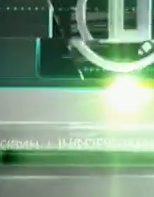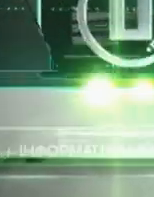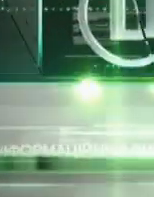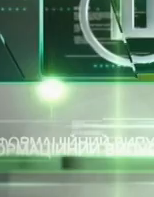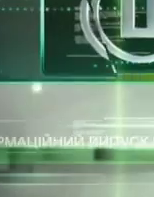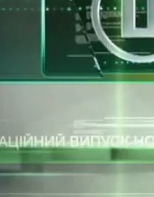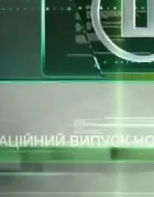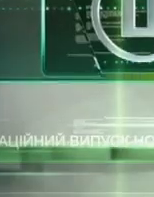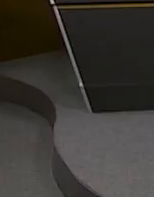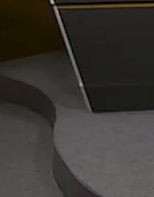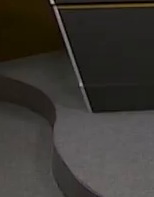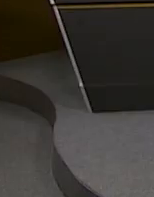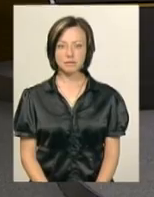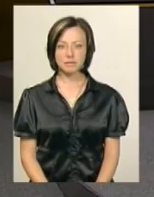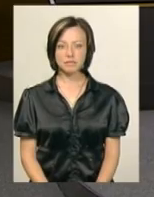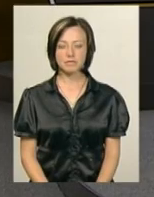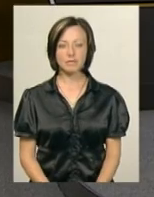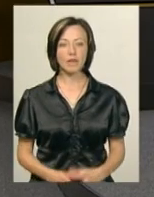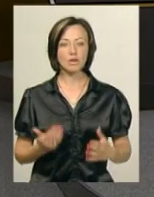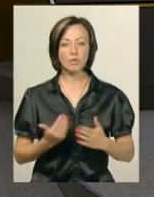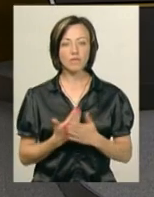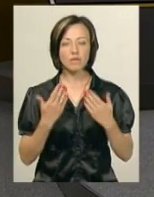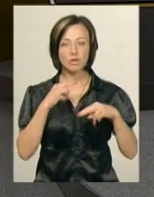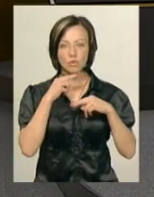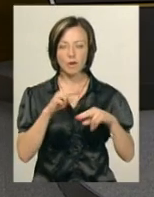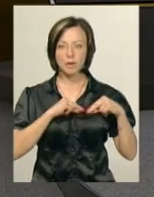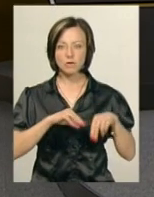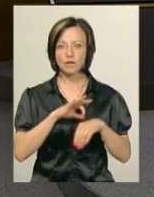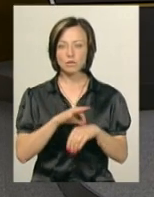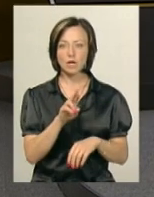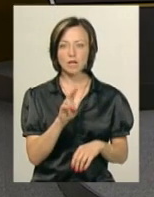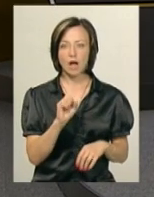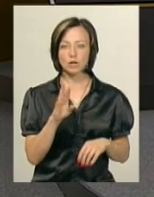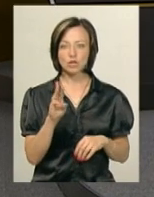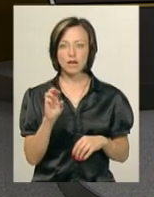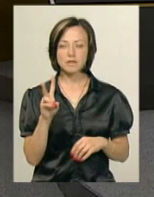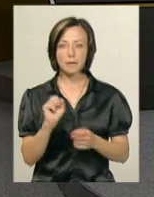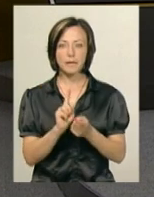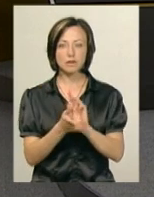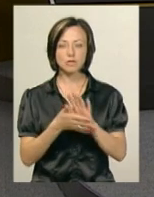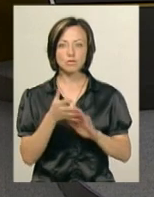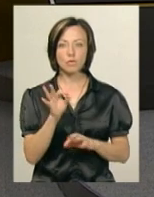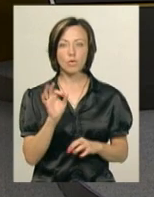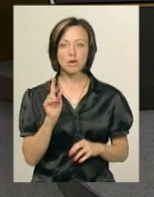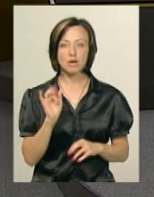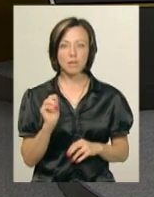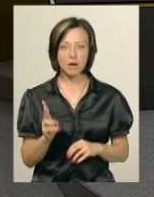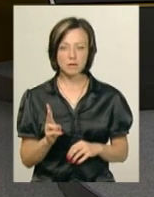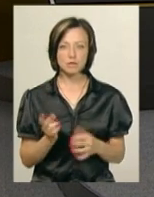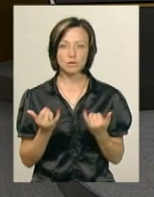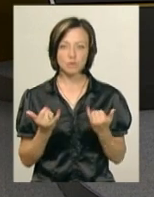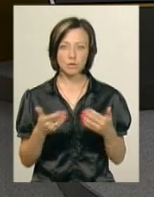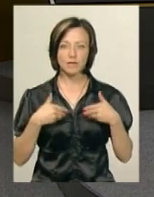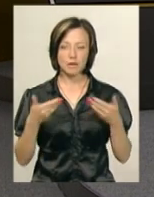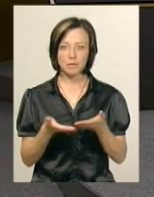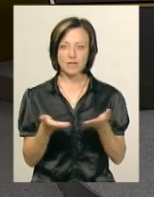Музика Новини до вашої уваги. В студії працює ведуча Ярослава Антошевська, перекладач на жестову мову Ольга Рибак.